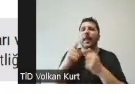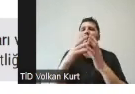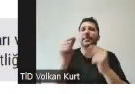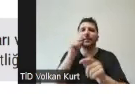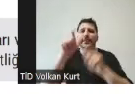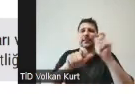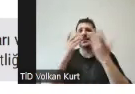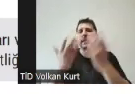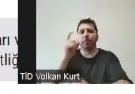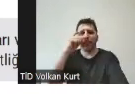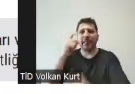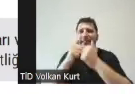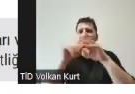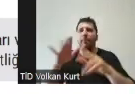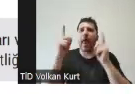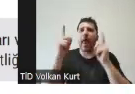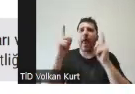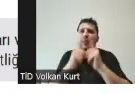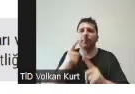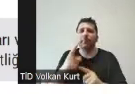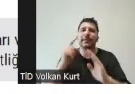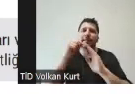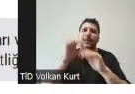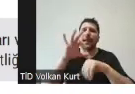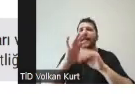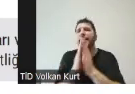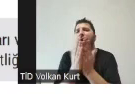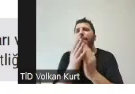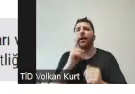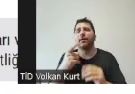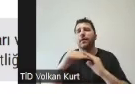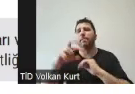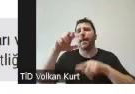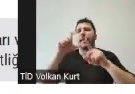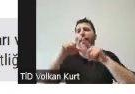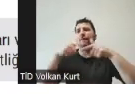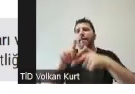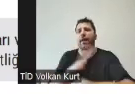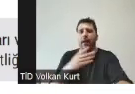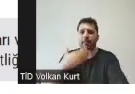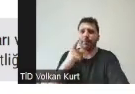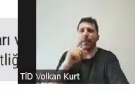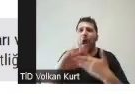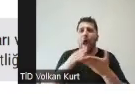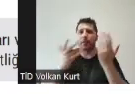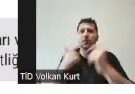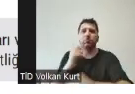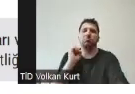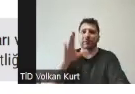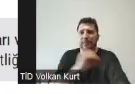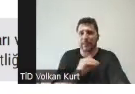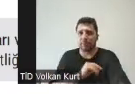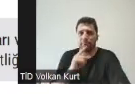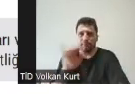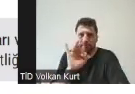zaten bilgi sistemindeki hesabını da rehberler bölümünde bulabildiği bir pdf'den bahsediyorum. Arkadaşlarım gönderdi sanırım. Değil mi